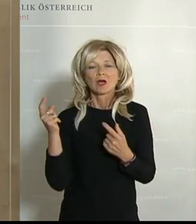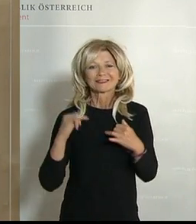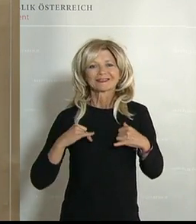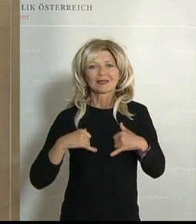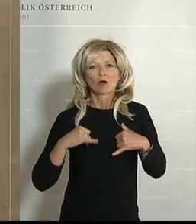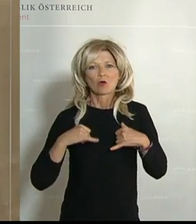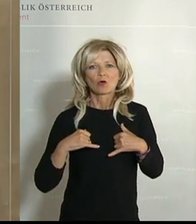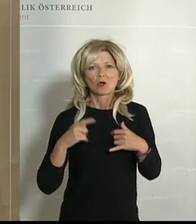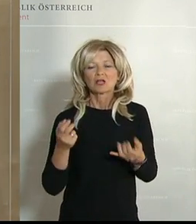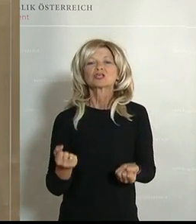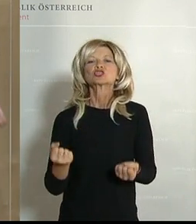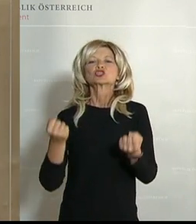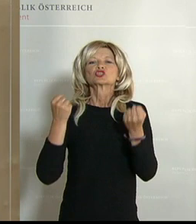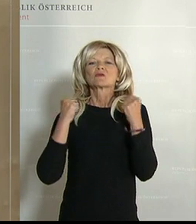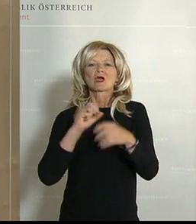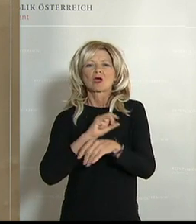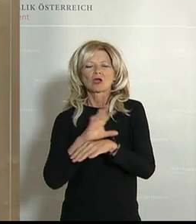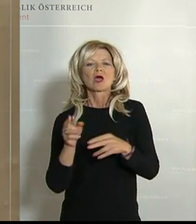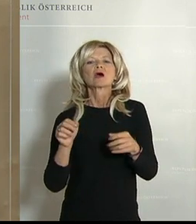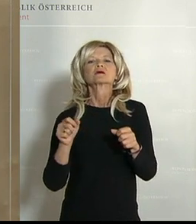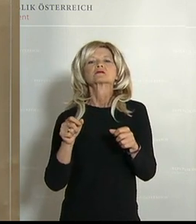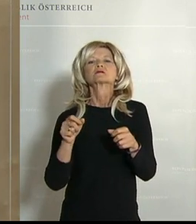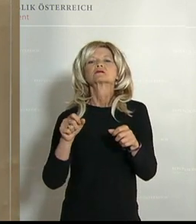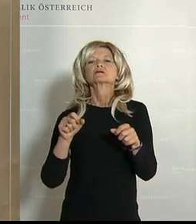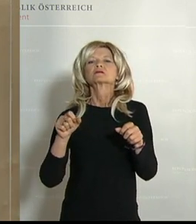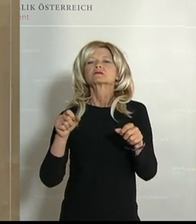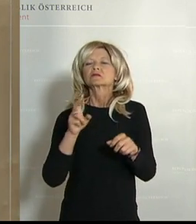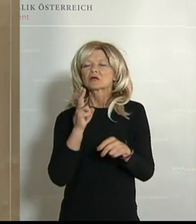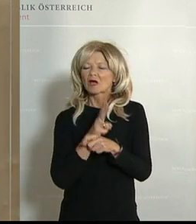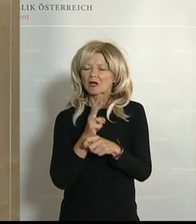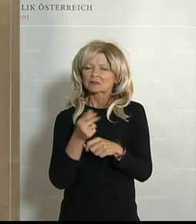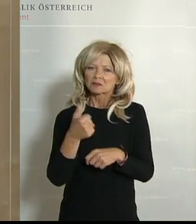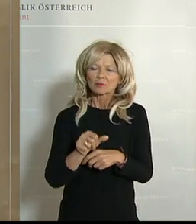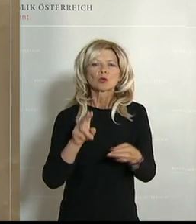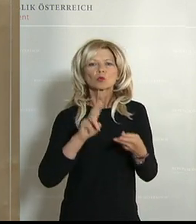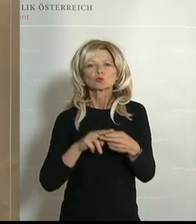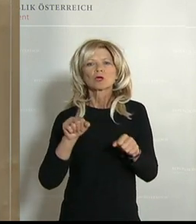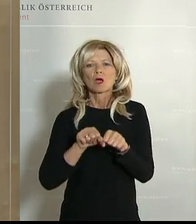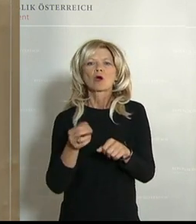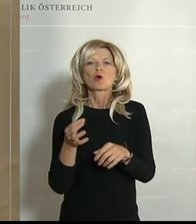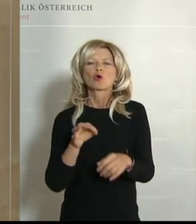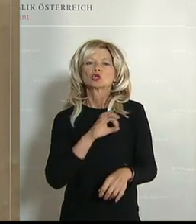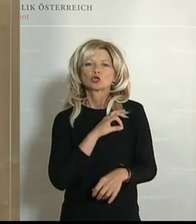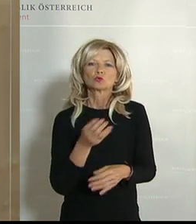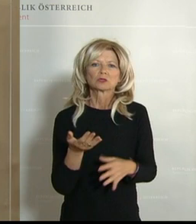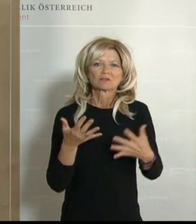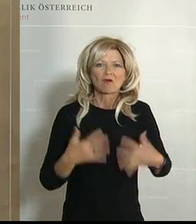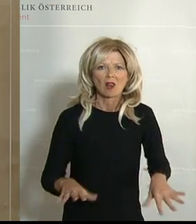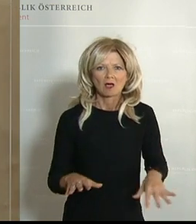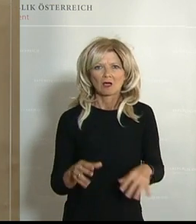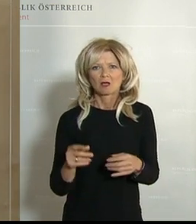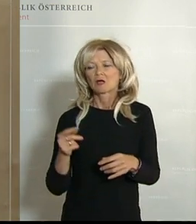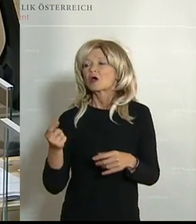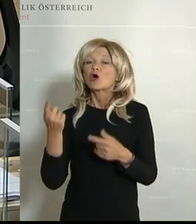-Erkrankungen, zum Teil dabei auch Todesfälle, die auf Ischgl zurückzuführen sind. Aber alles hat im Großen und Ganzen